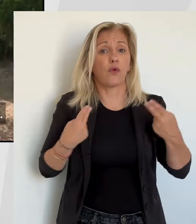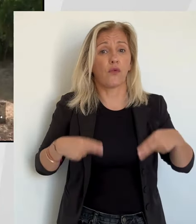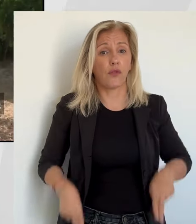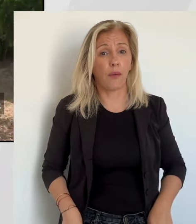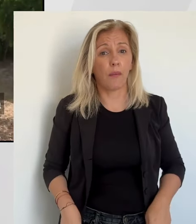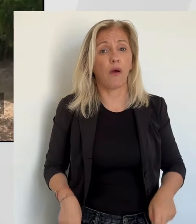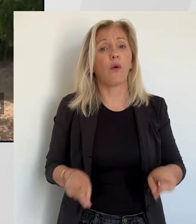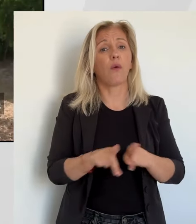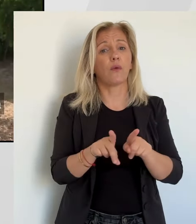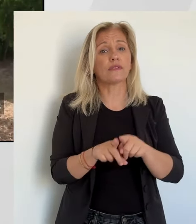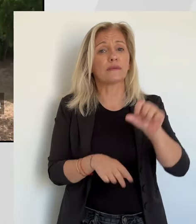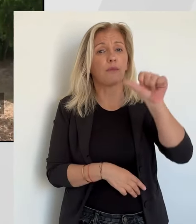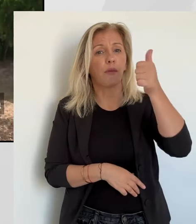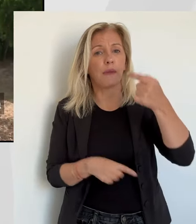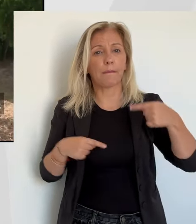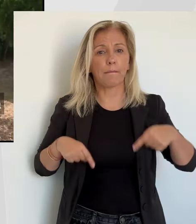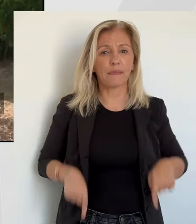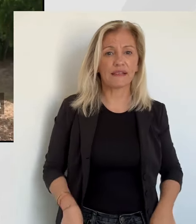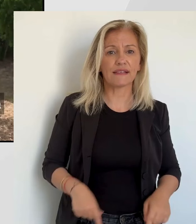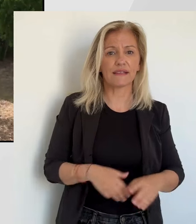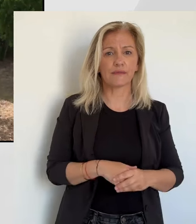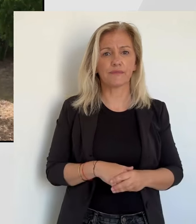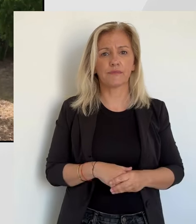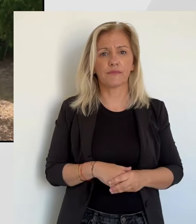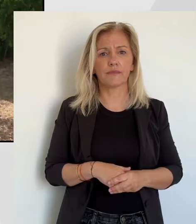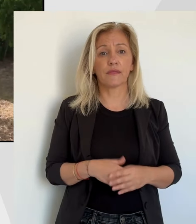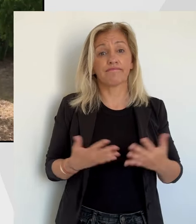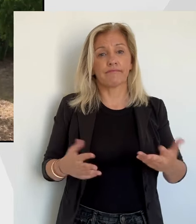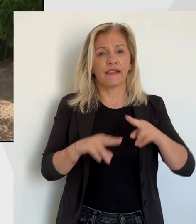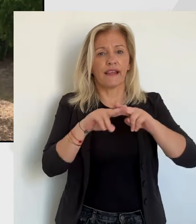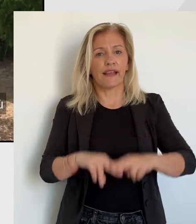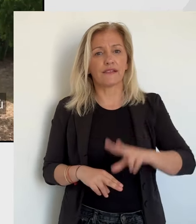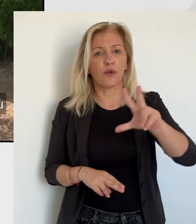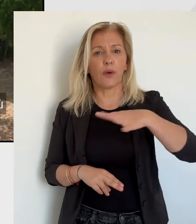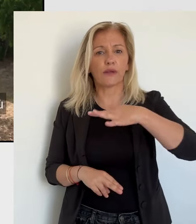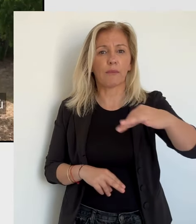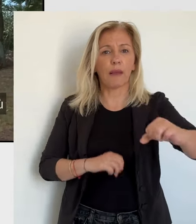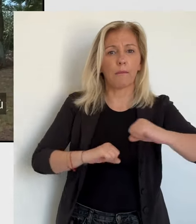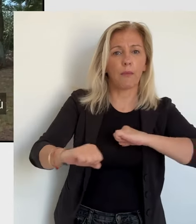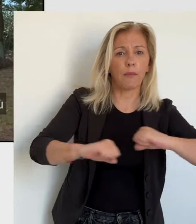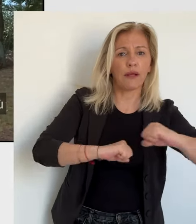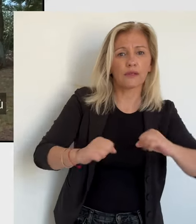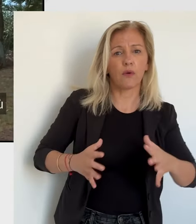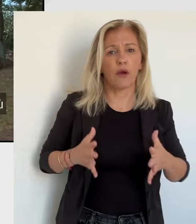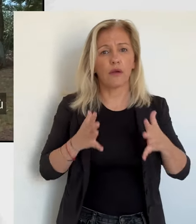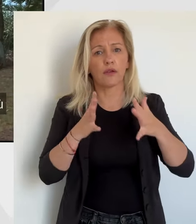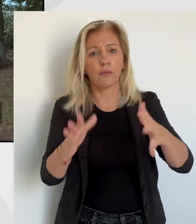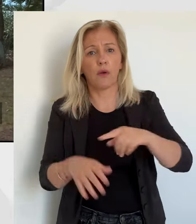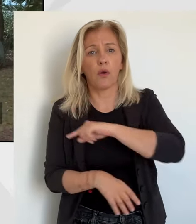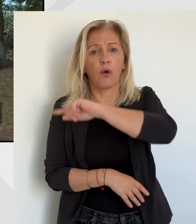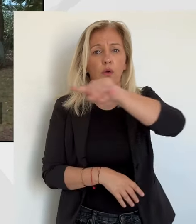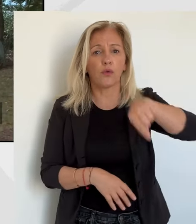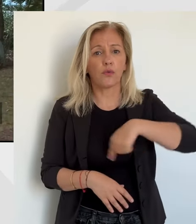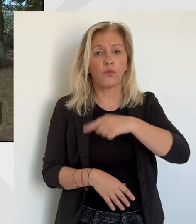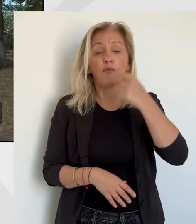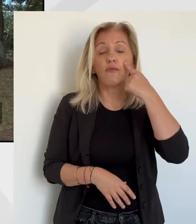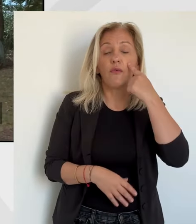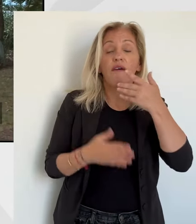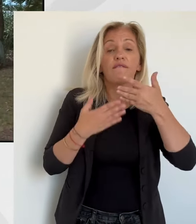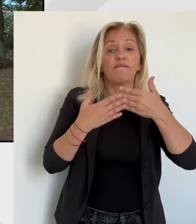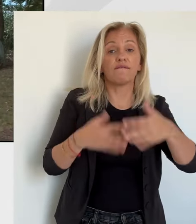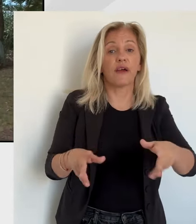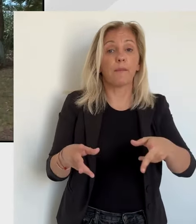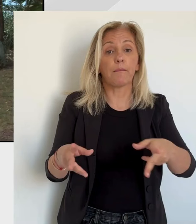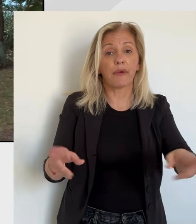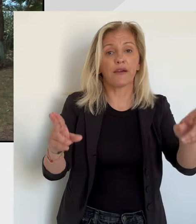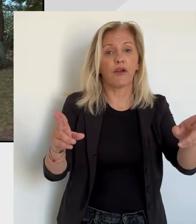faire. Pour Jean-Martin Mondeloni, tout dépendra du résultat des élections et de la composition du prochain gouvernement dans un contexte où la Corse a moins d'importance dans l